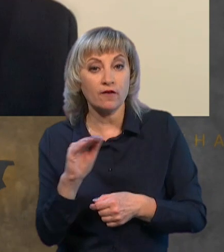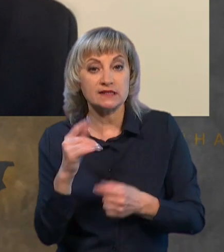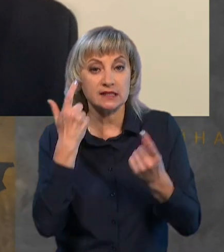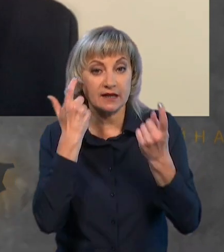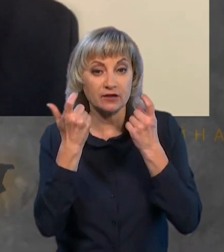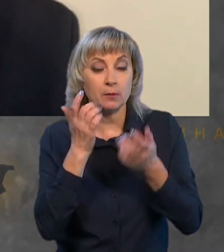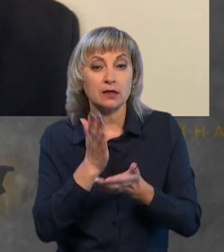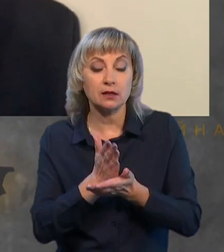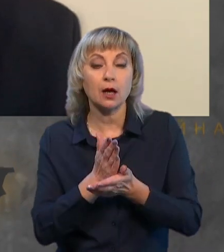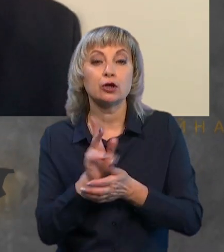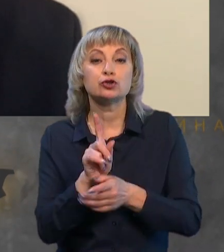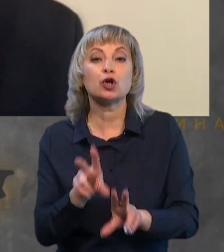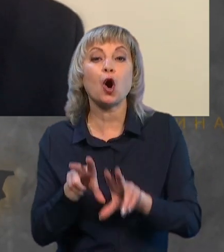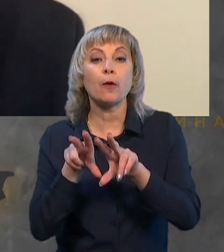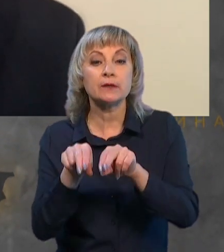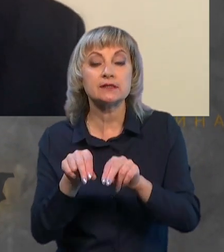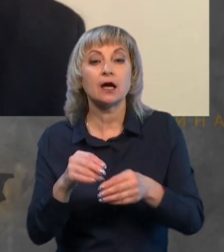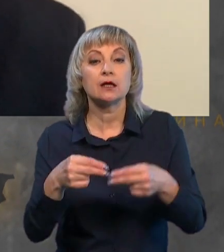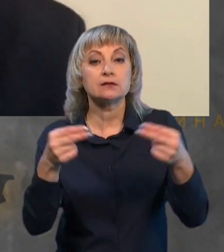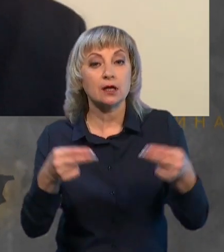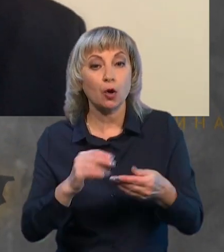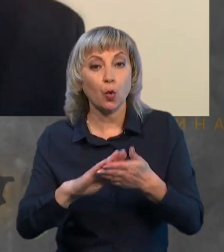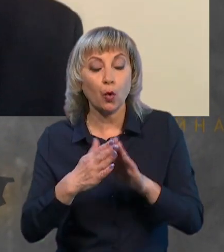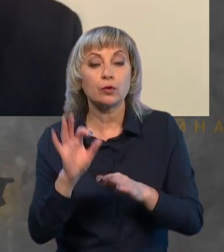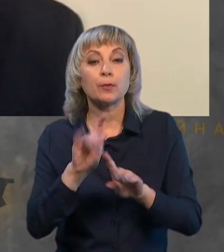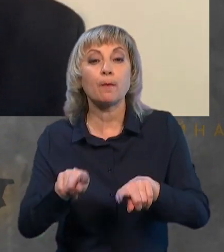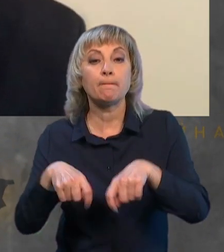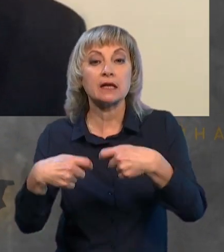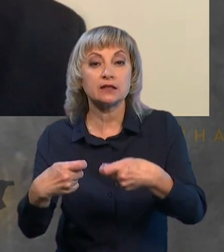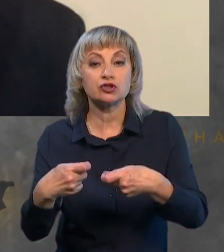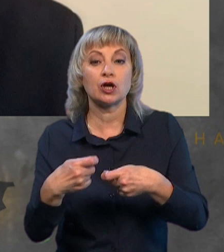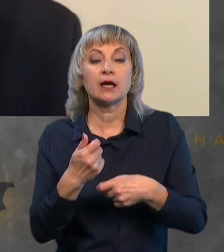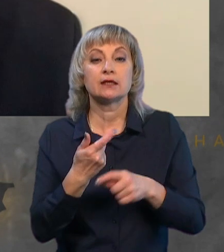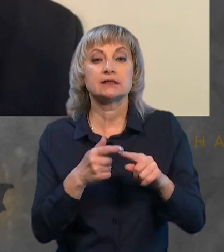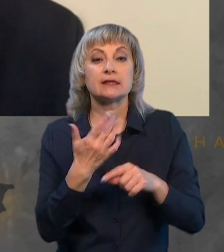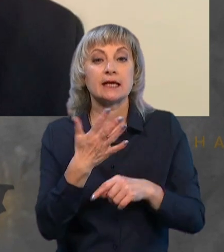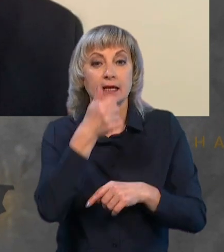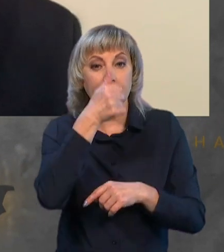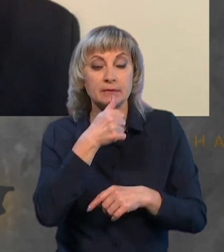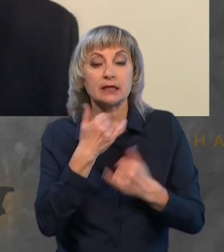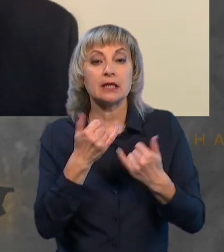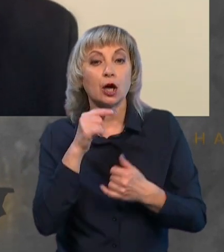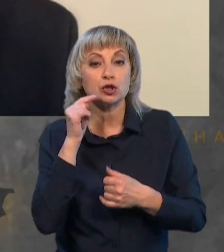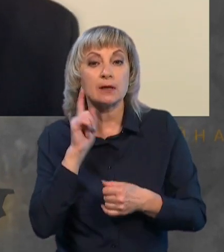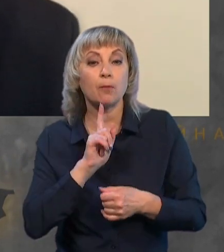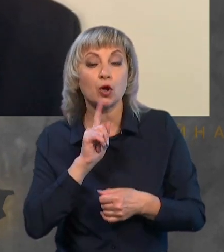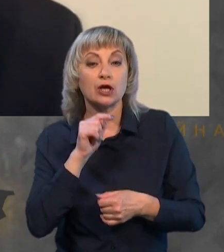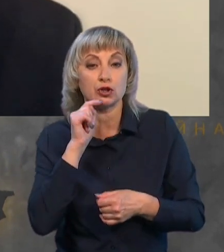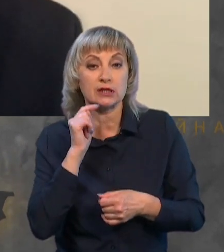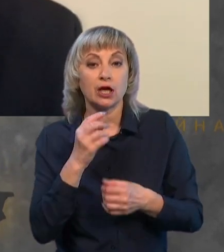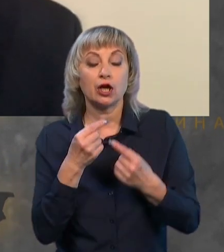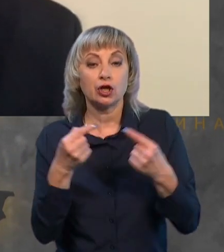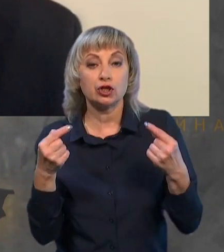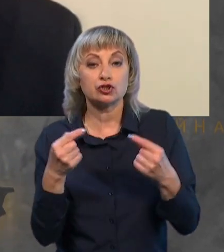пообіцяли, заключили угоду про передачу. Це, як би, резерв на декілька місяців для Росії, поки вона ще інші